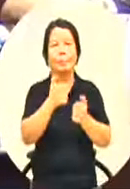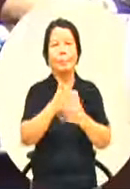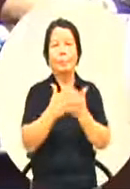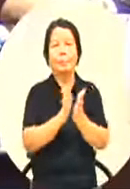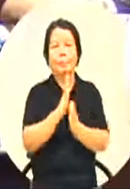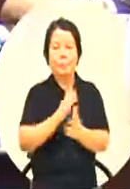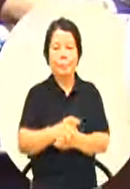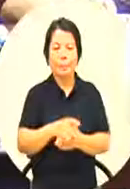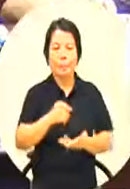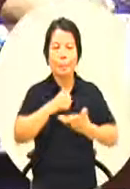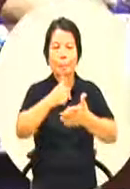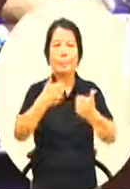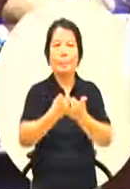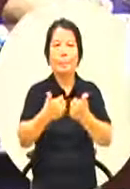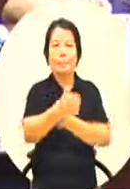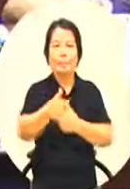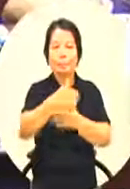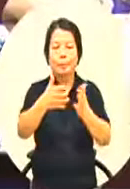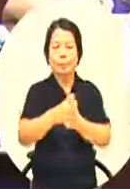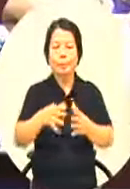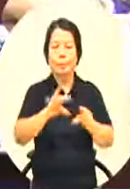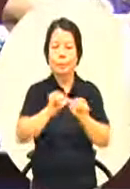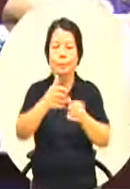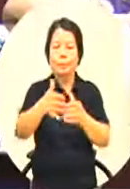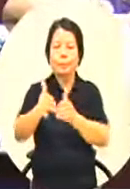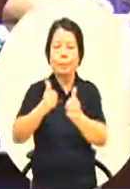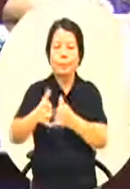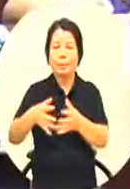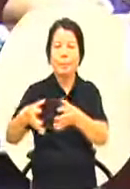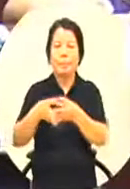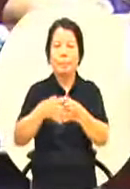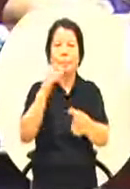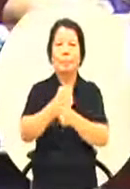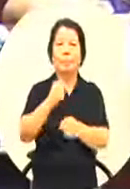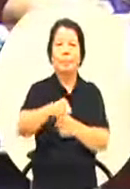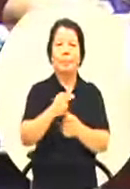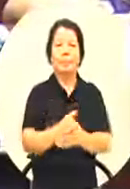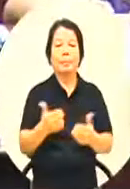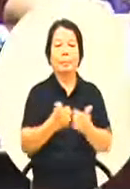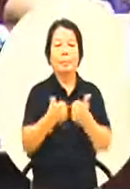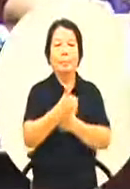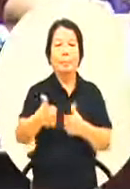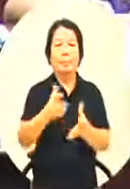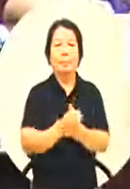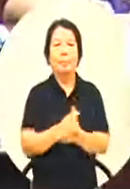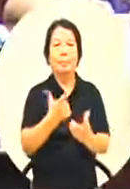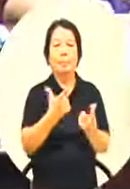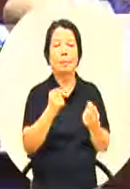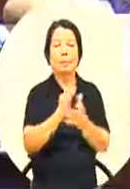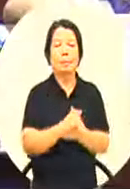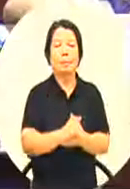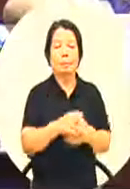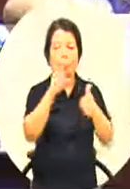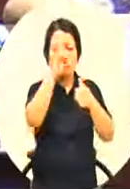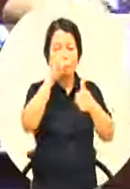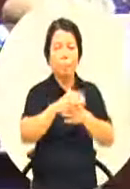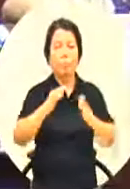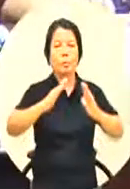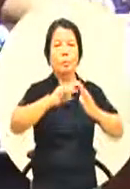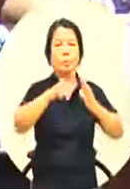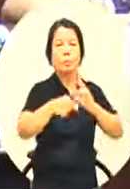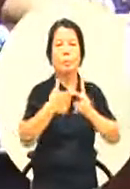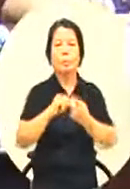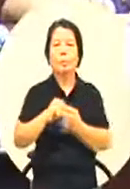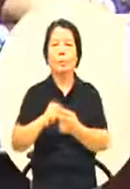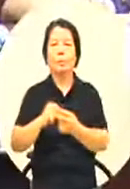可以去看因为我们是跟地方台合作会实况转播那议员提到那个云林许错这个国小的问题其实是